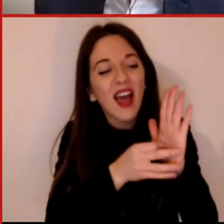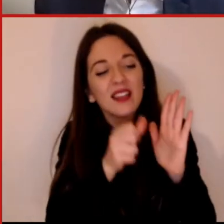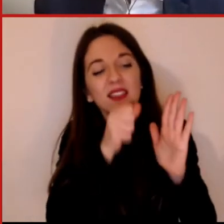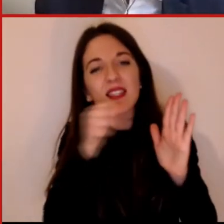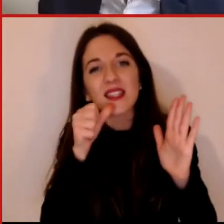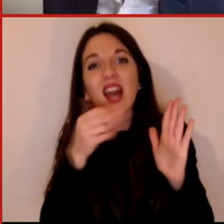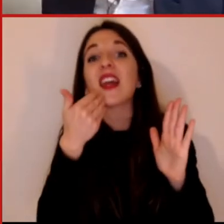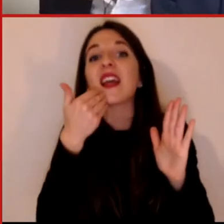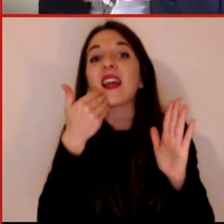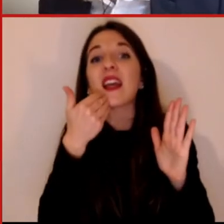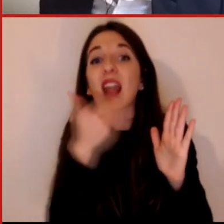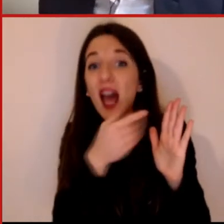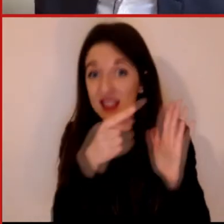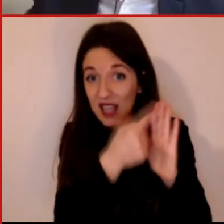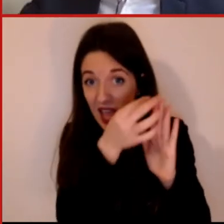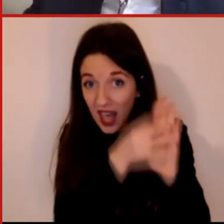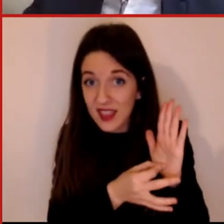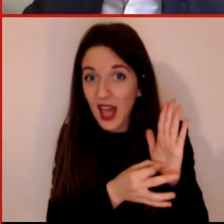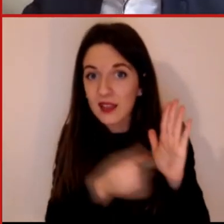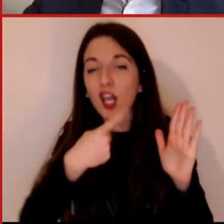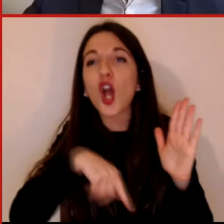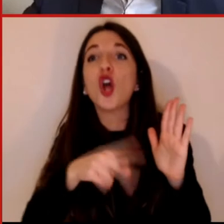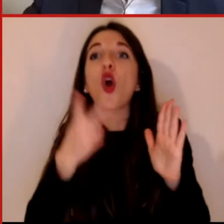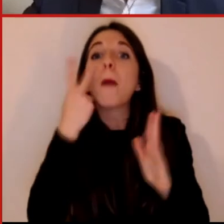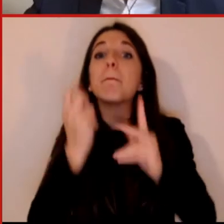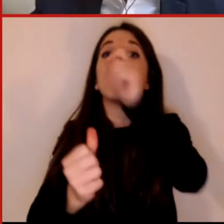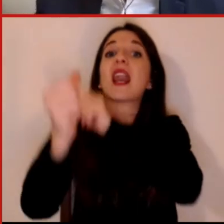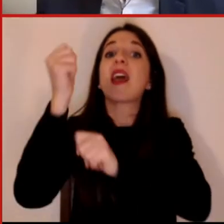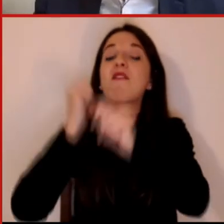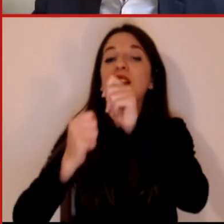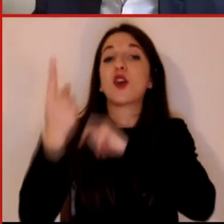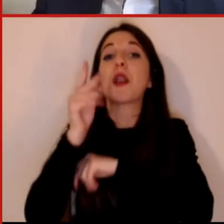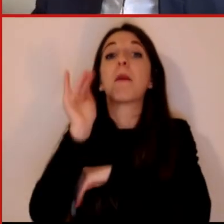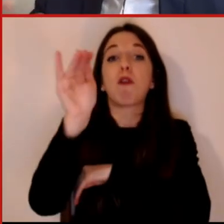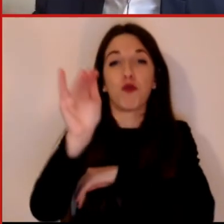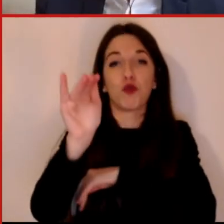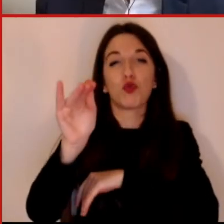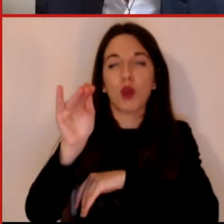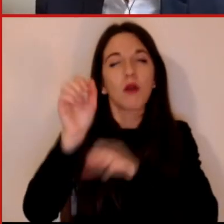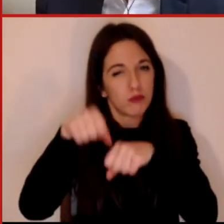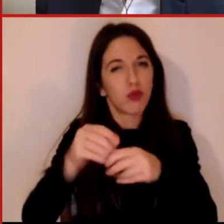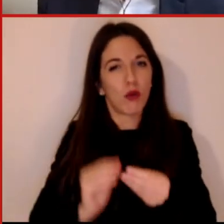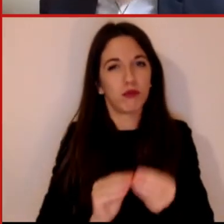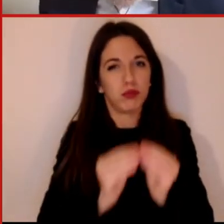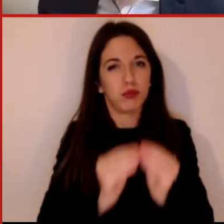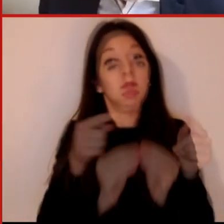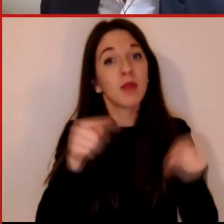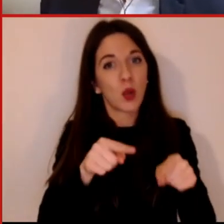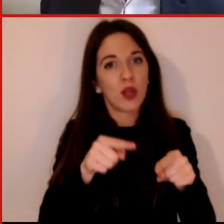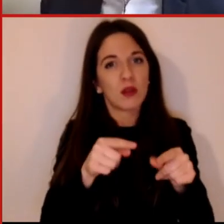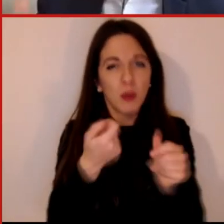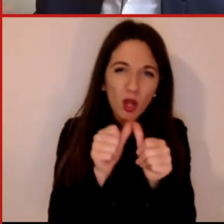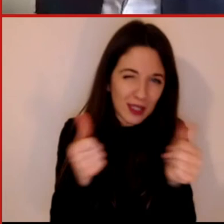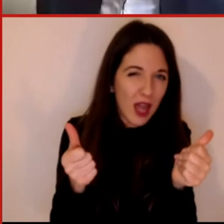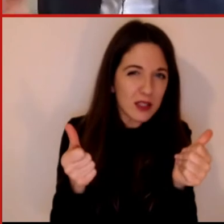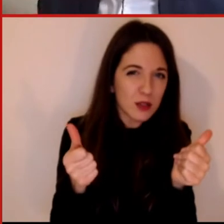predittiva determina delle mappe del futuro, è qualcosa che è completamente diverso, siamo al di fuori di